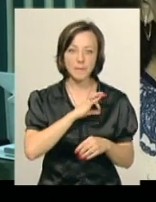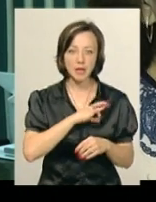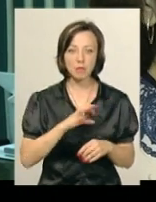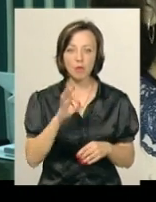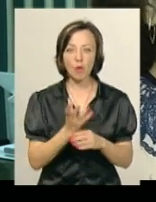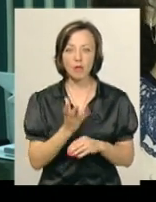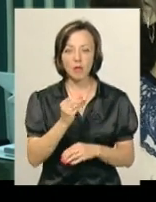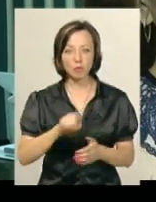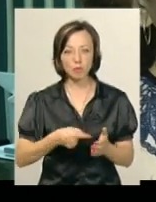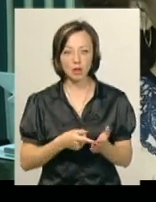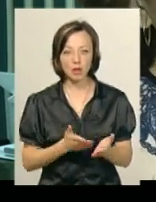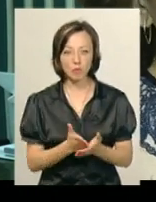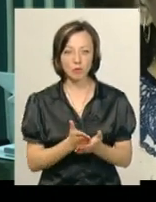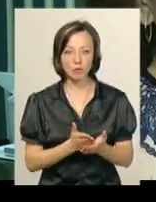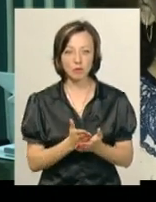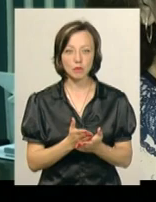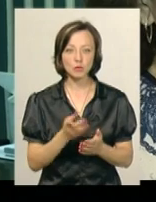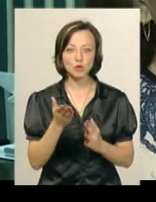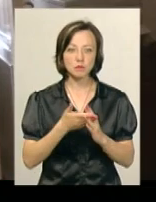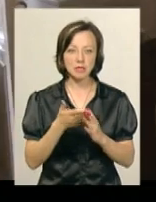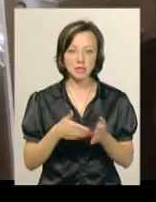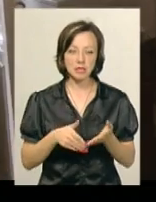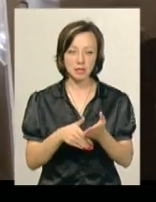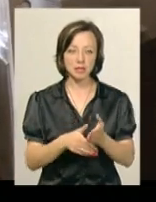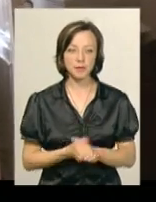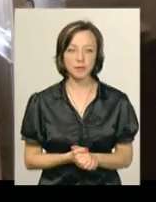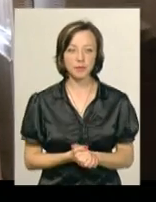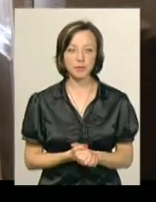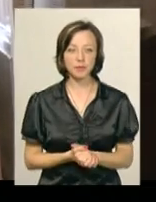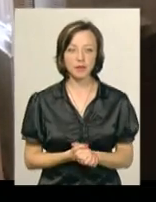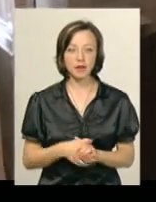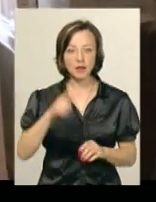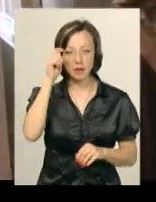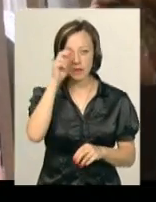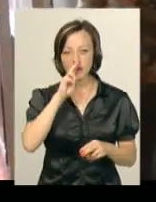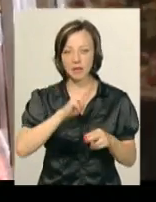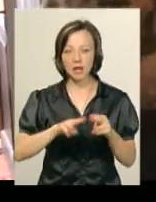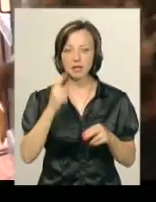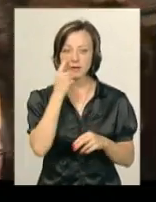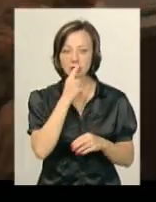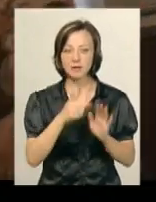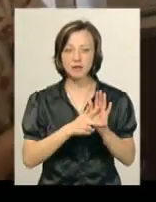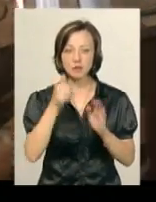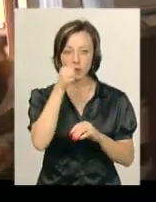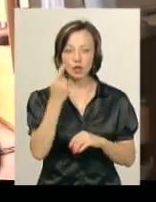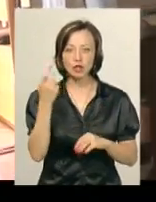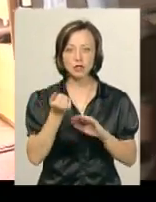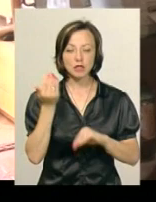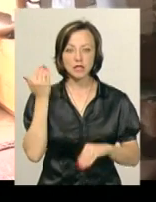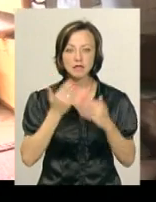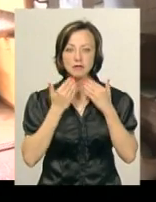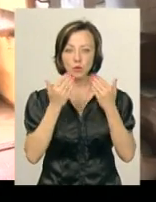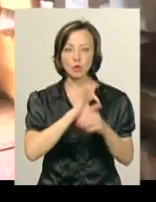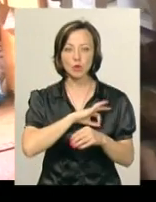оплату комунальних платежей, про субсидії. Станіслав Руденко, який втратив ЗІР у 8 років, менше тижня тому звернувся до